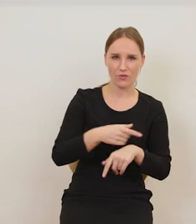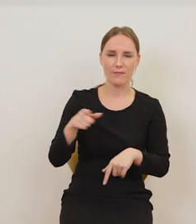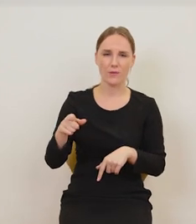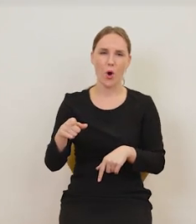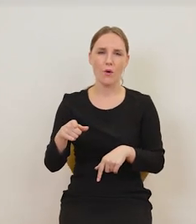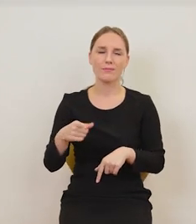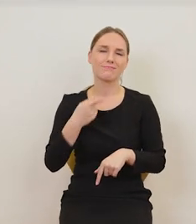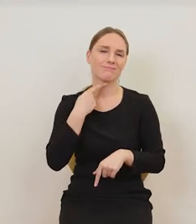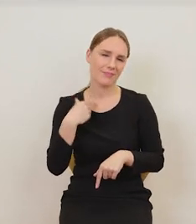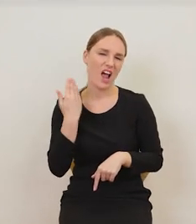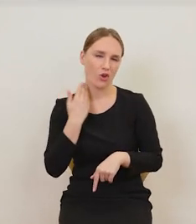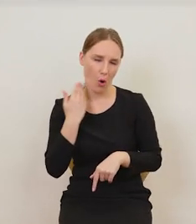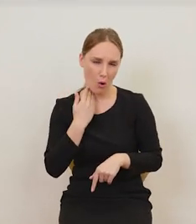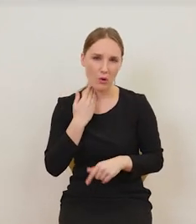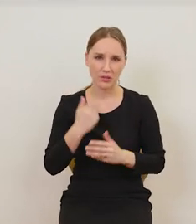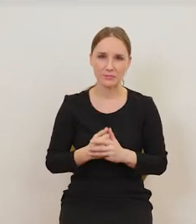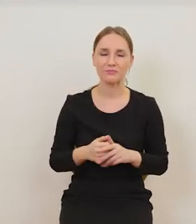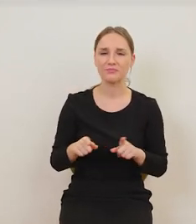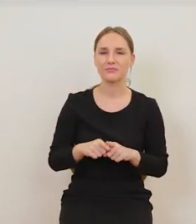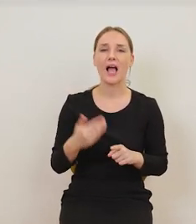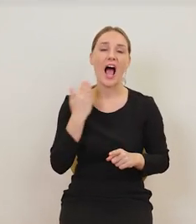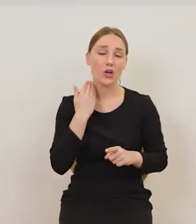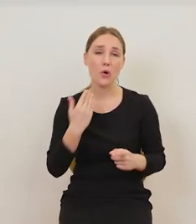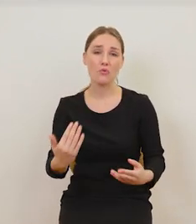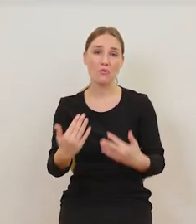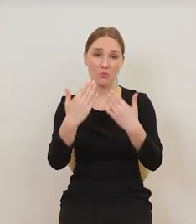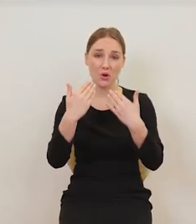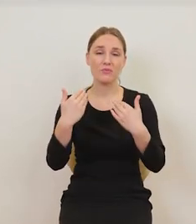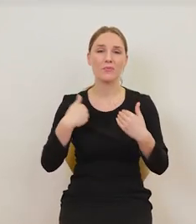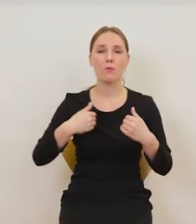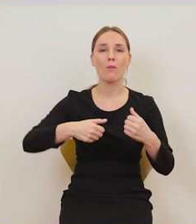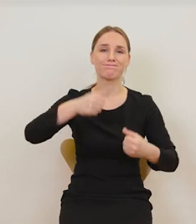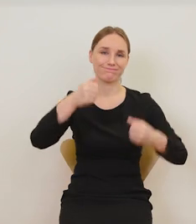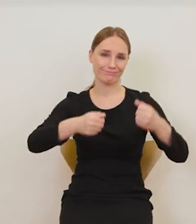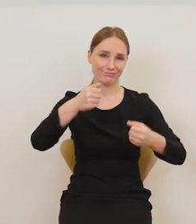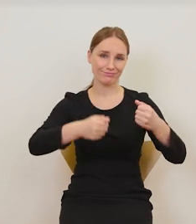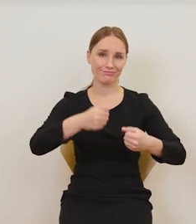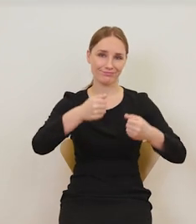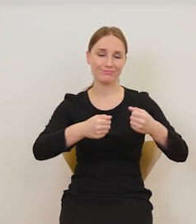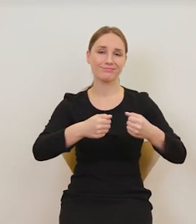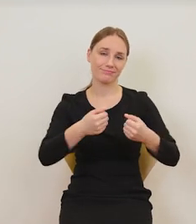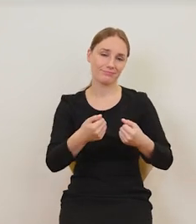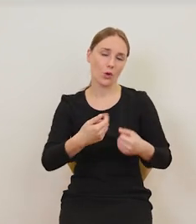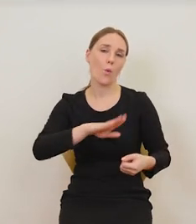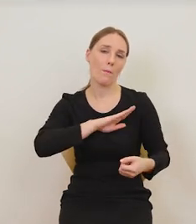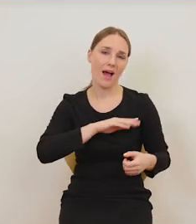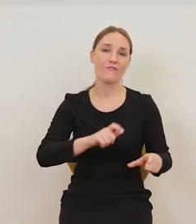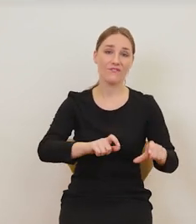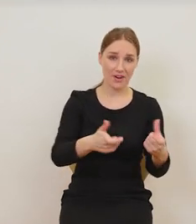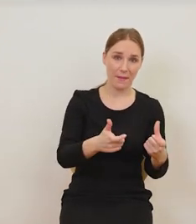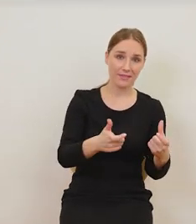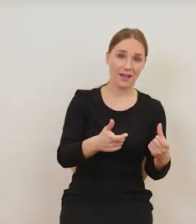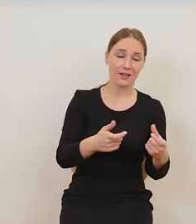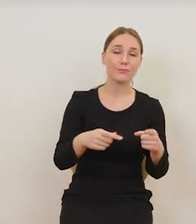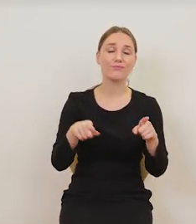alkoholikiem i pod wpływem alkoholu siadł za kółkiem. Zginął w wypadku